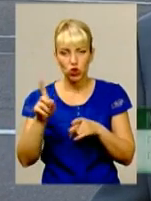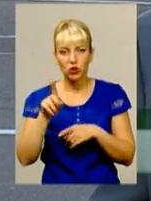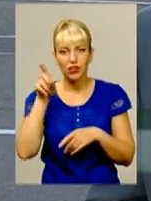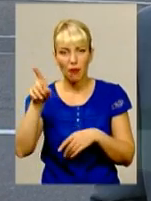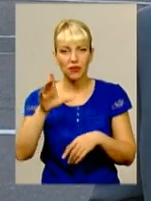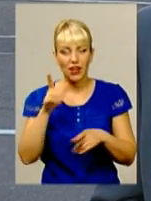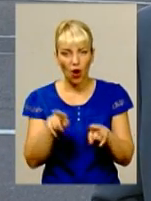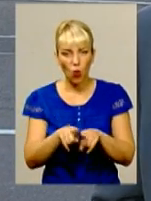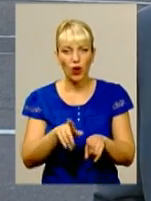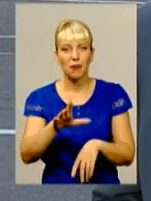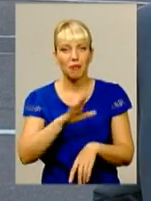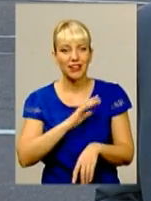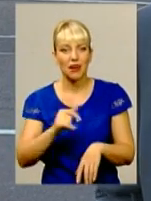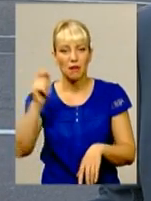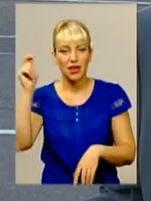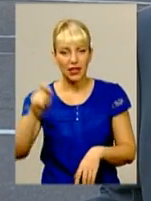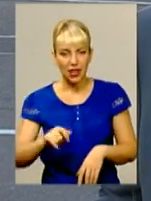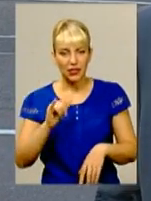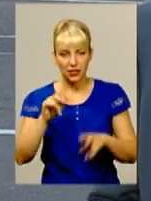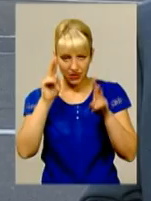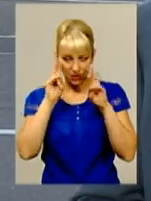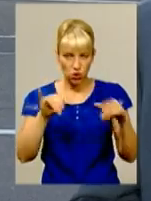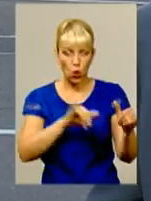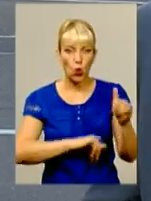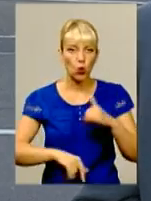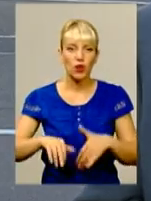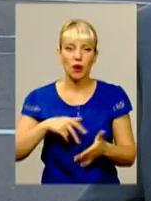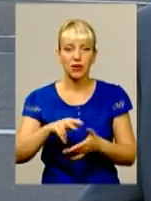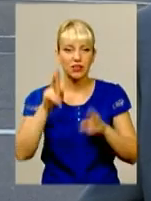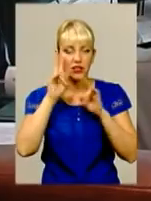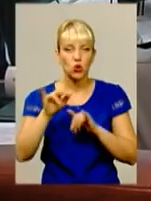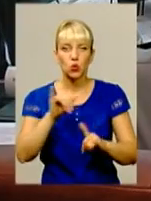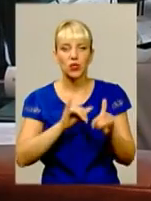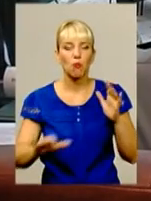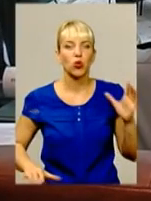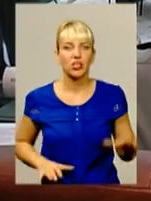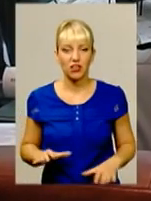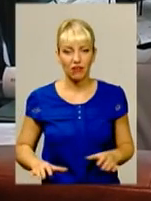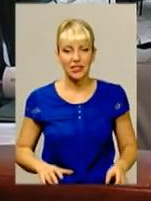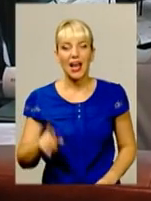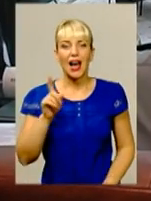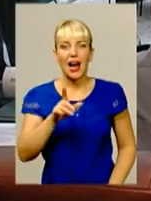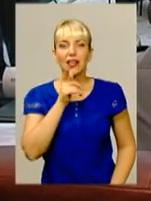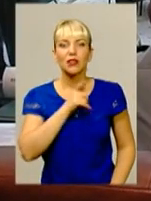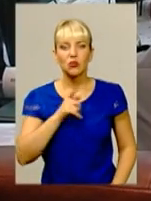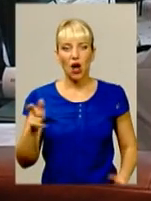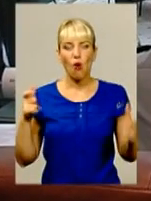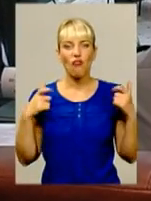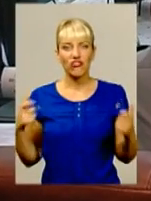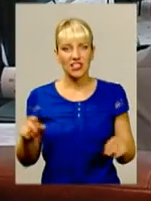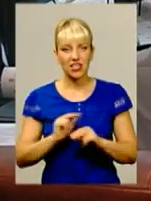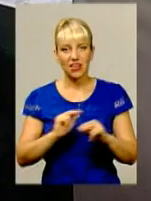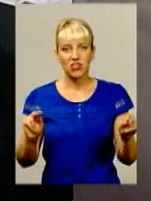приїхати, і не знаєш, куди пійти, навіть не потренуватися, а не соромуватися. А тим часом офіцерський та викладацький склад